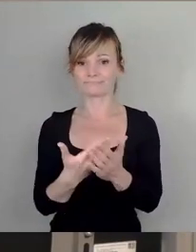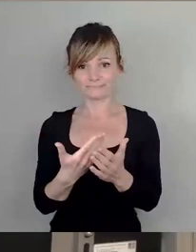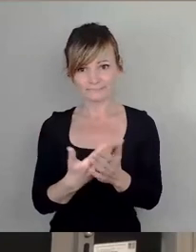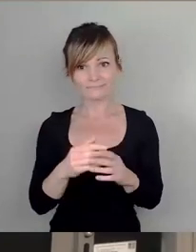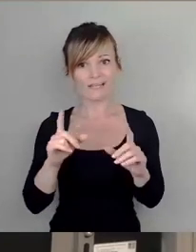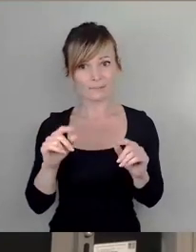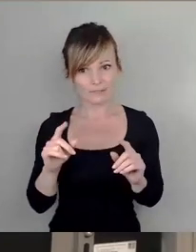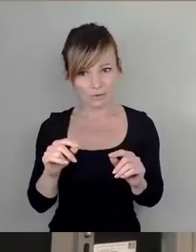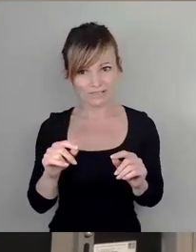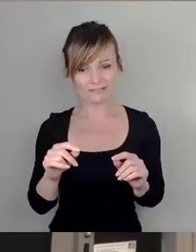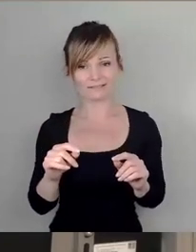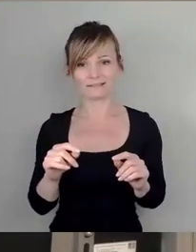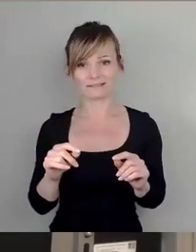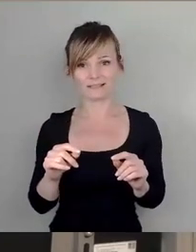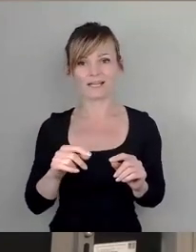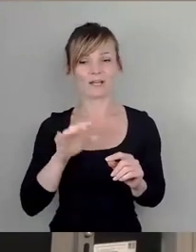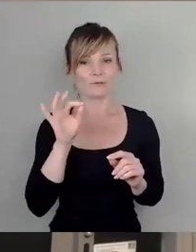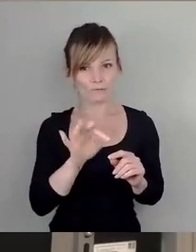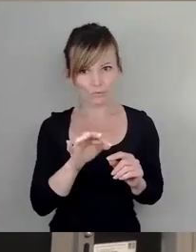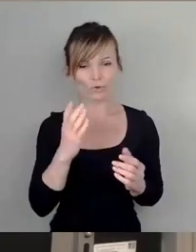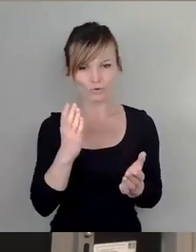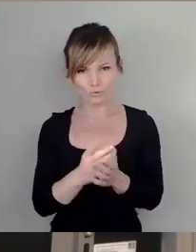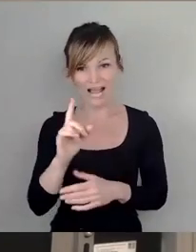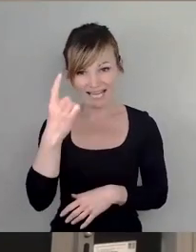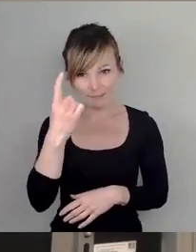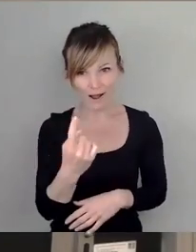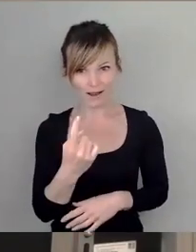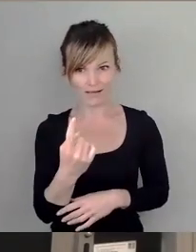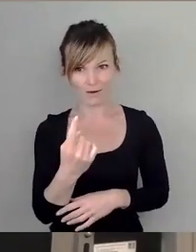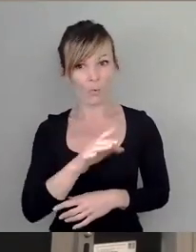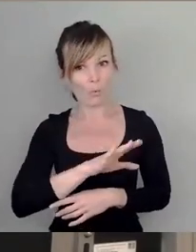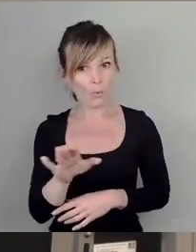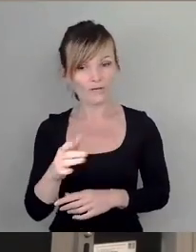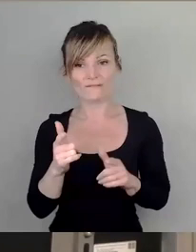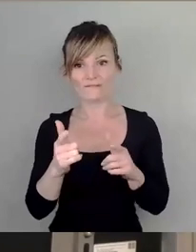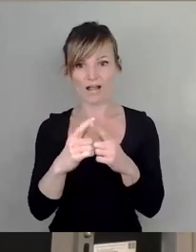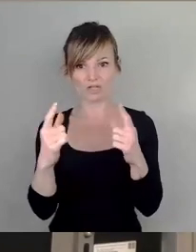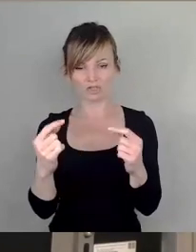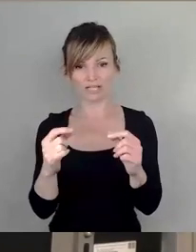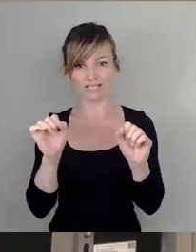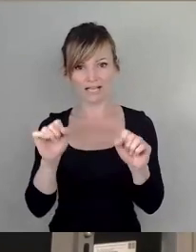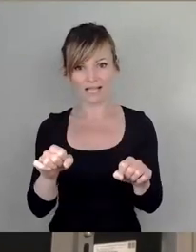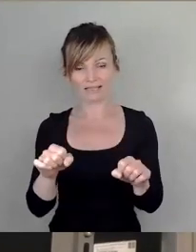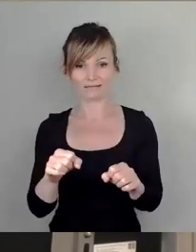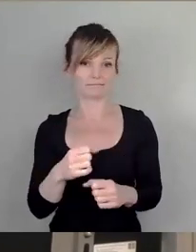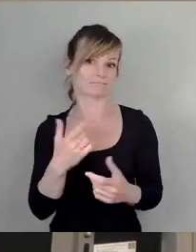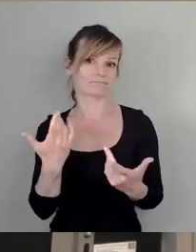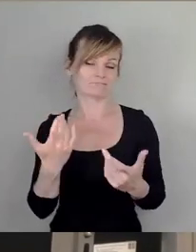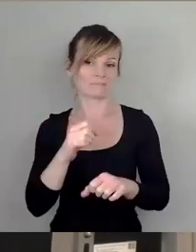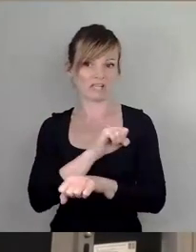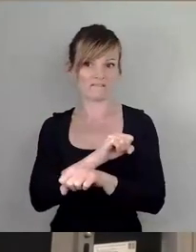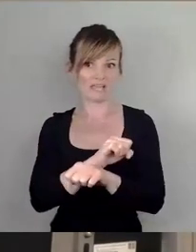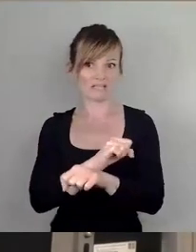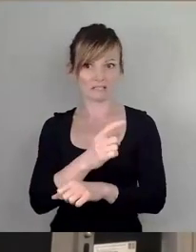dass man für schon einmal ohne Fahrschein fahren in den Knast gehen kann.